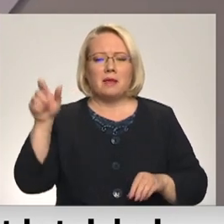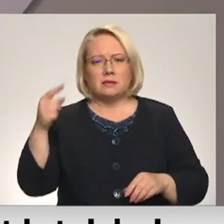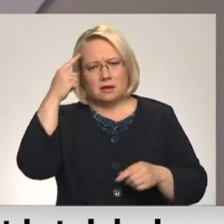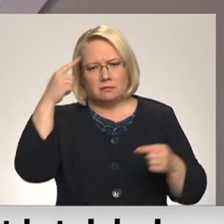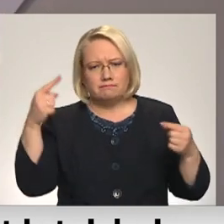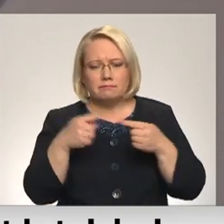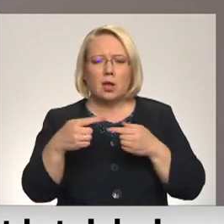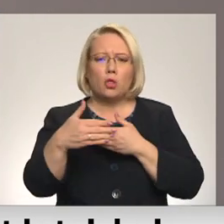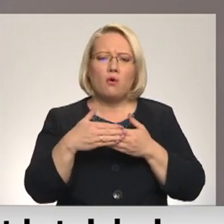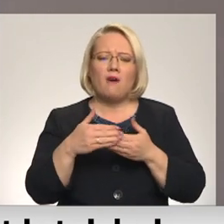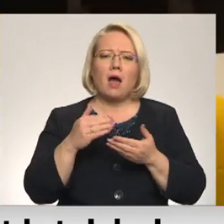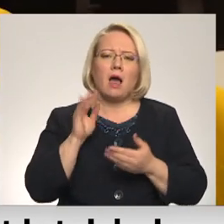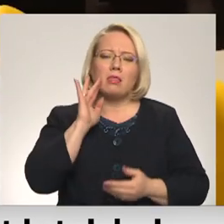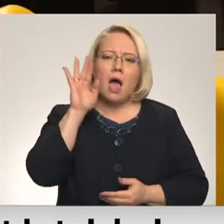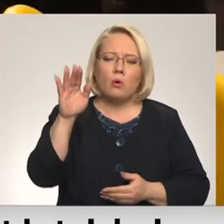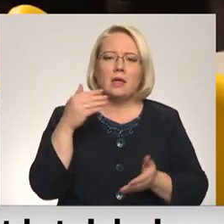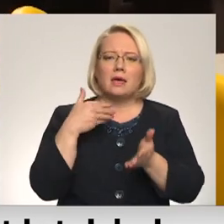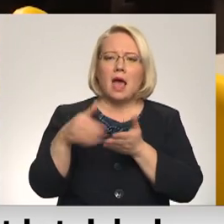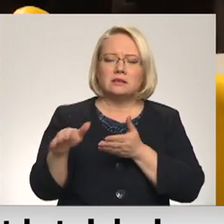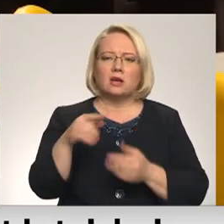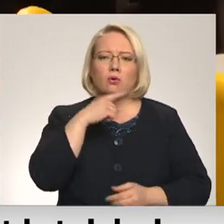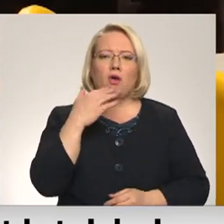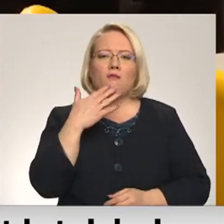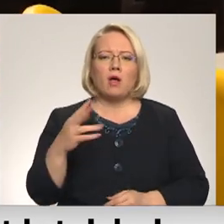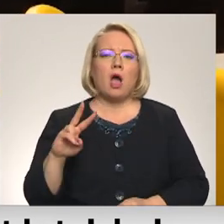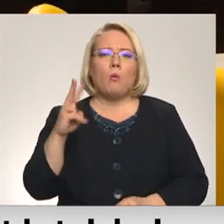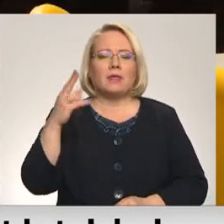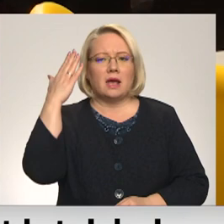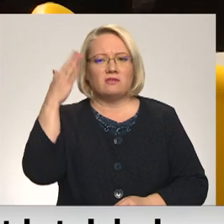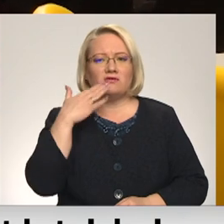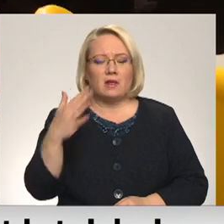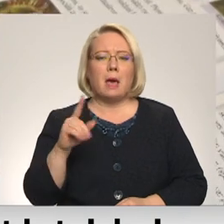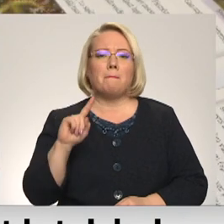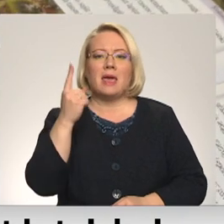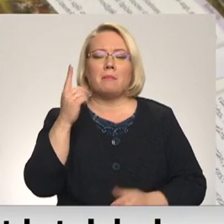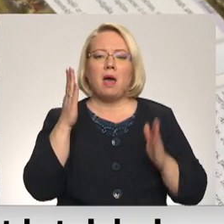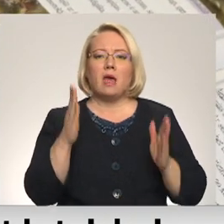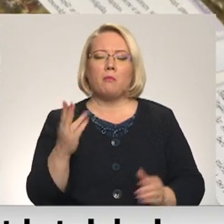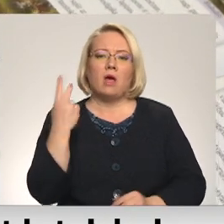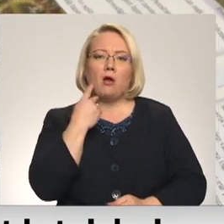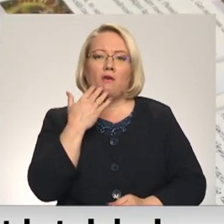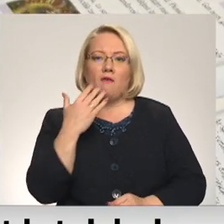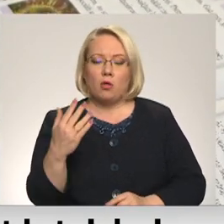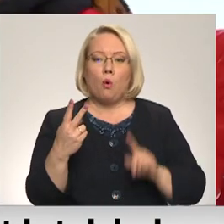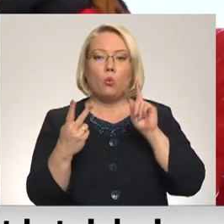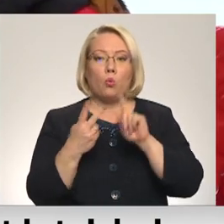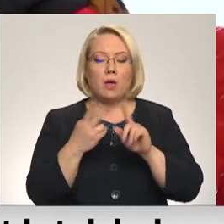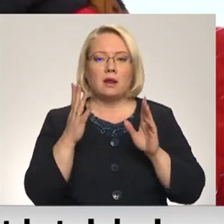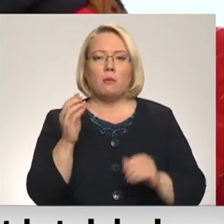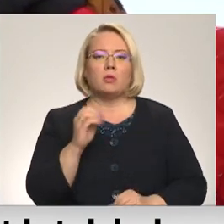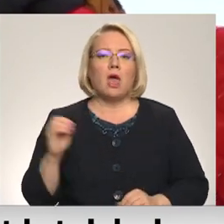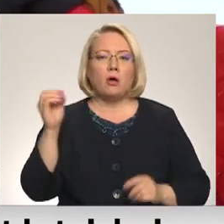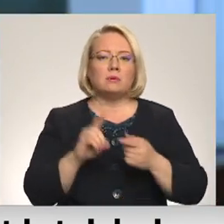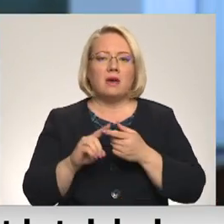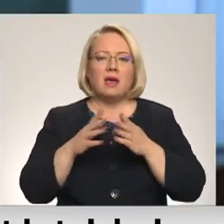nākotnē jācikās no krijo valods kā otrās svešvalods. Pirmajai svešvalodai jābūt Angļu un otrai kādai no Eiropas Savienības lielo valstu